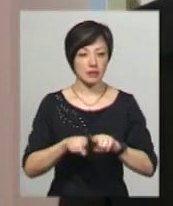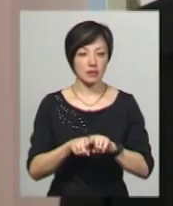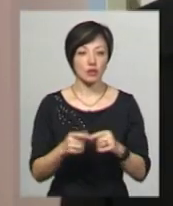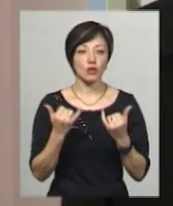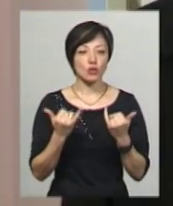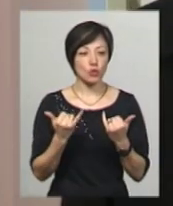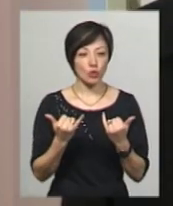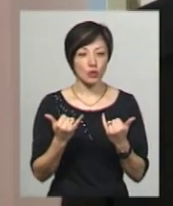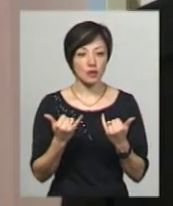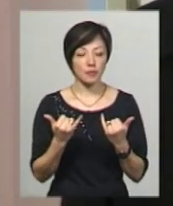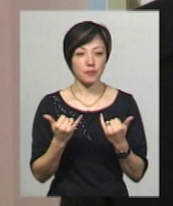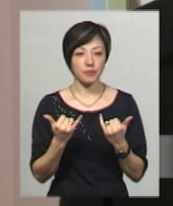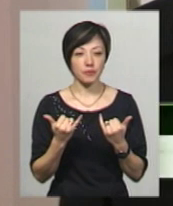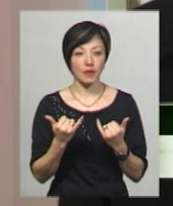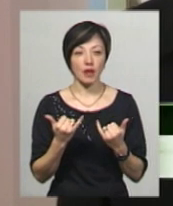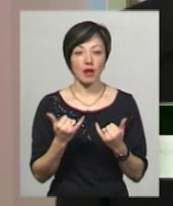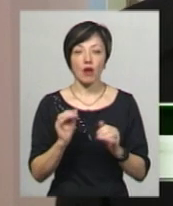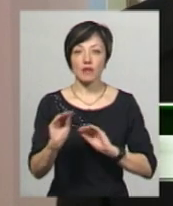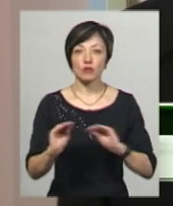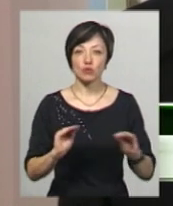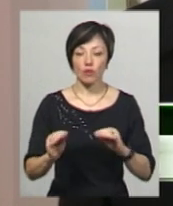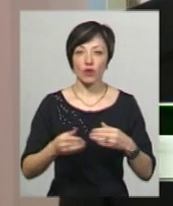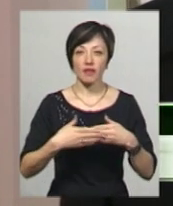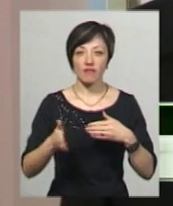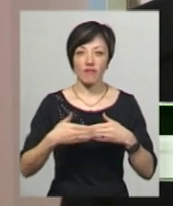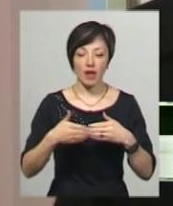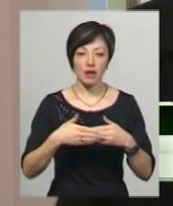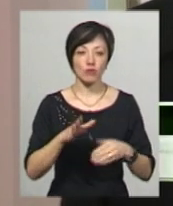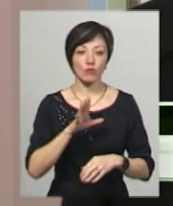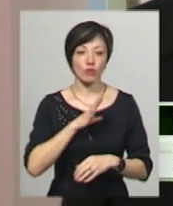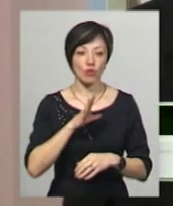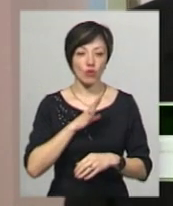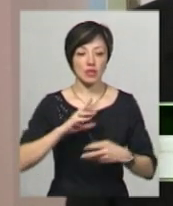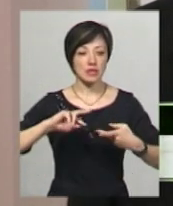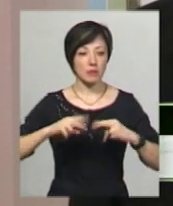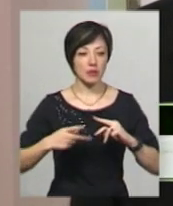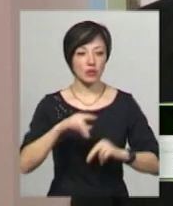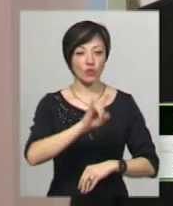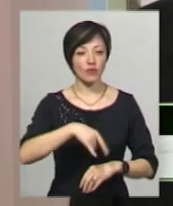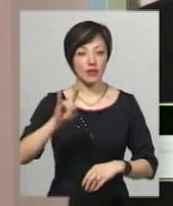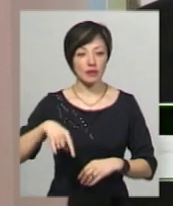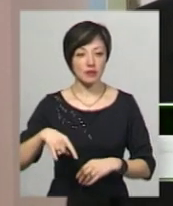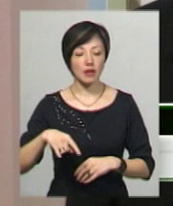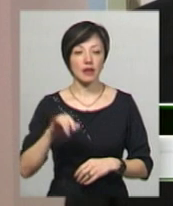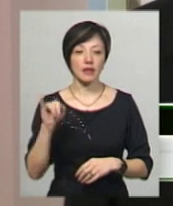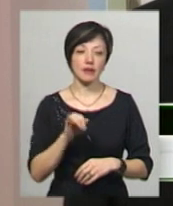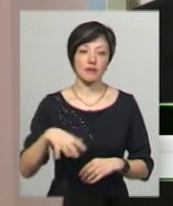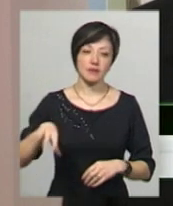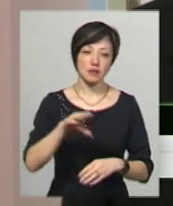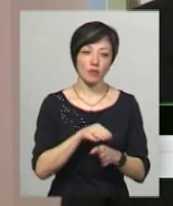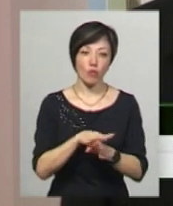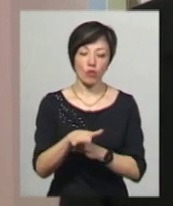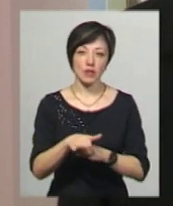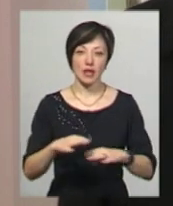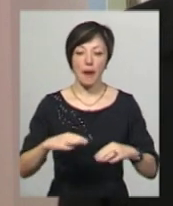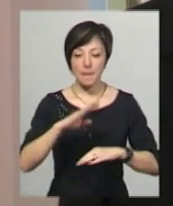монтують, влаштовують двері. Було в свій час замінено і вікна, і всі повністю під